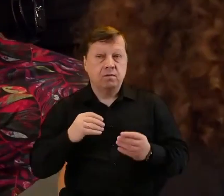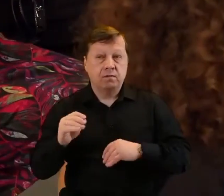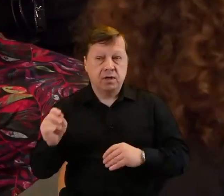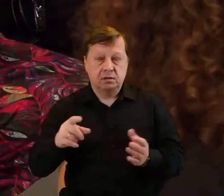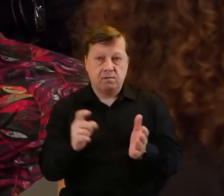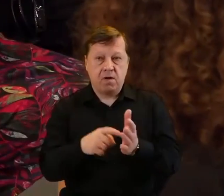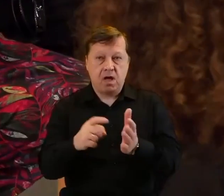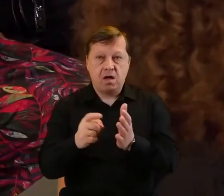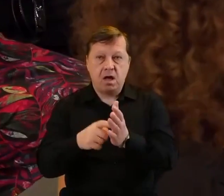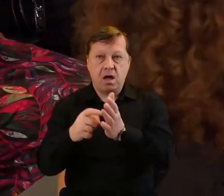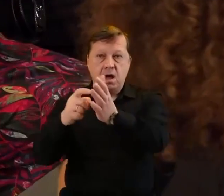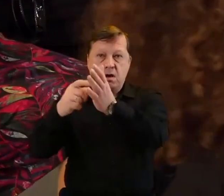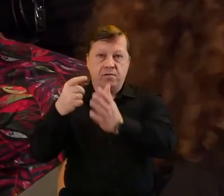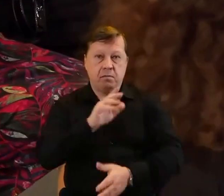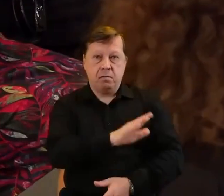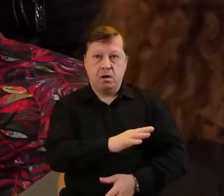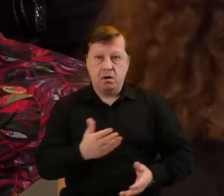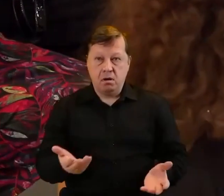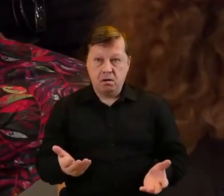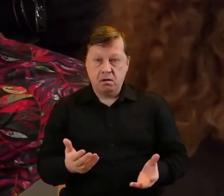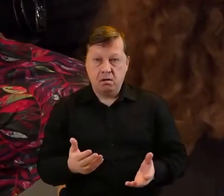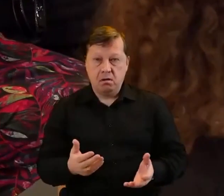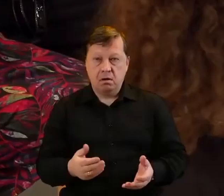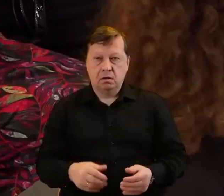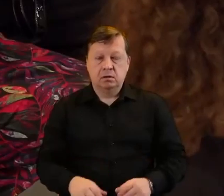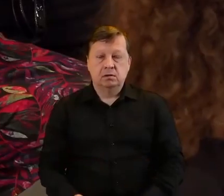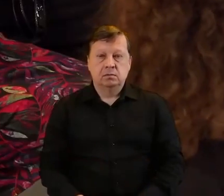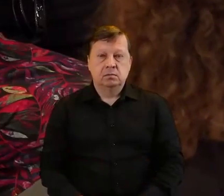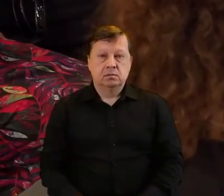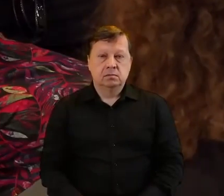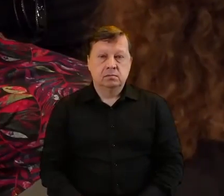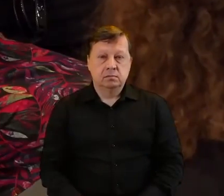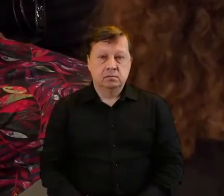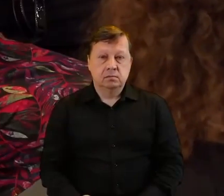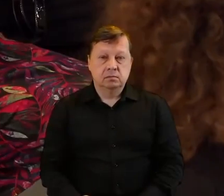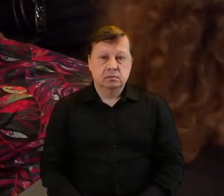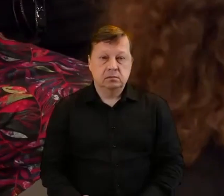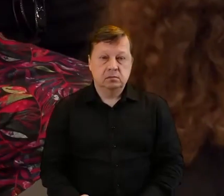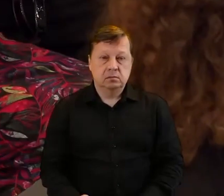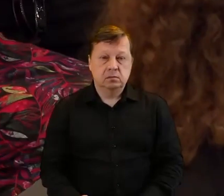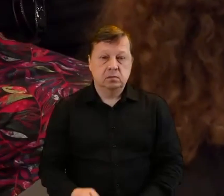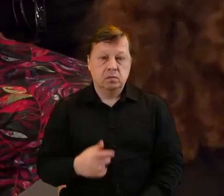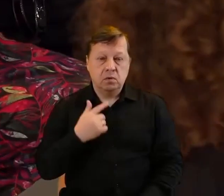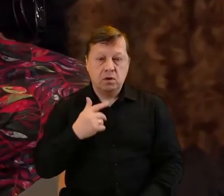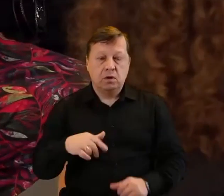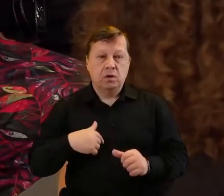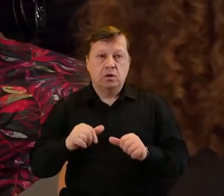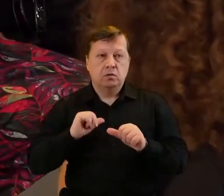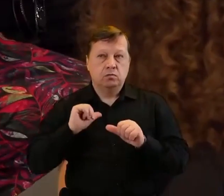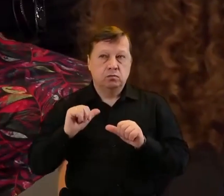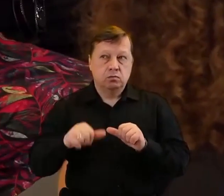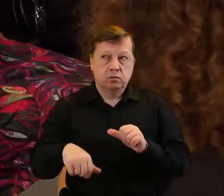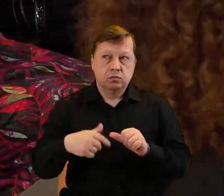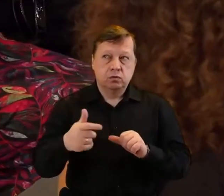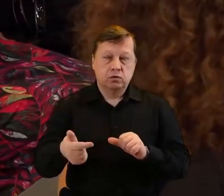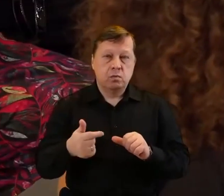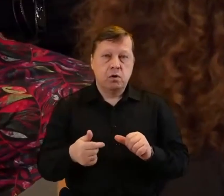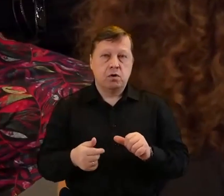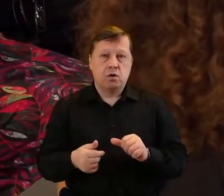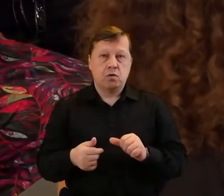wymaga od organizacji raportowania danych. Teraz wiem, że w przyszłym roku to nawet koła gospodyń wiejskich będą